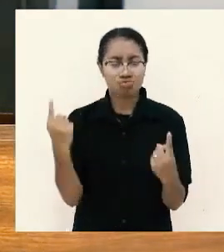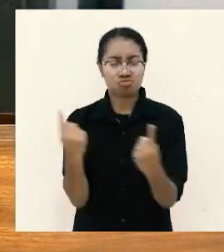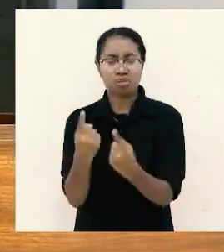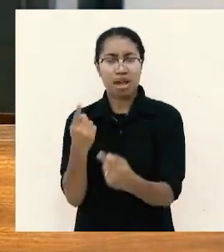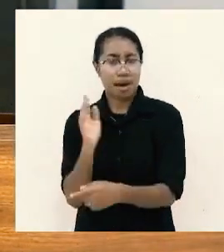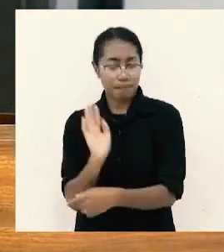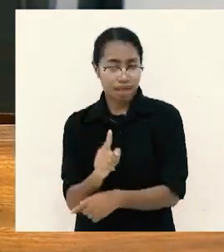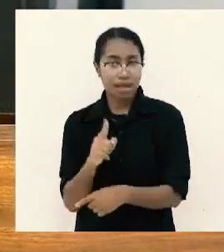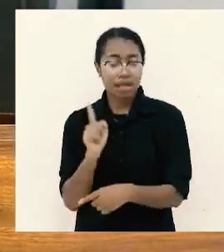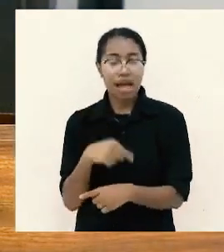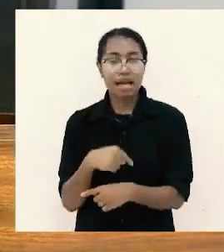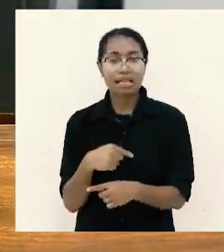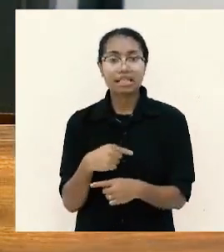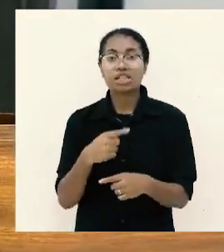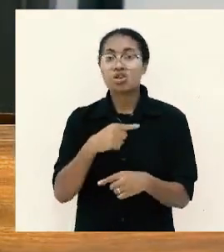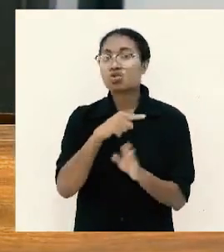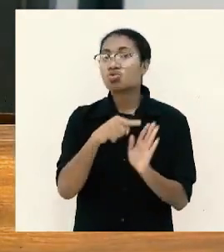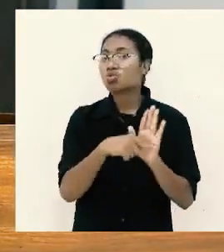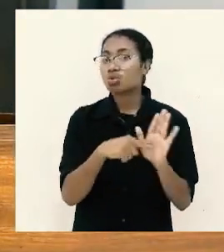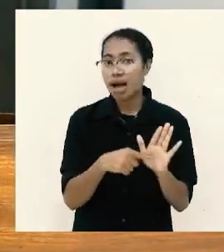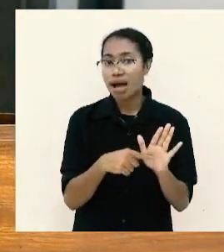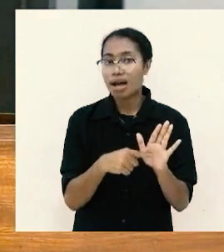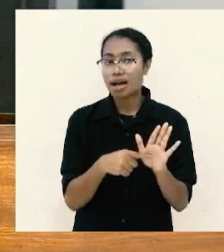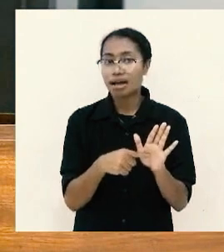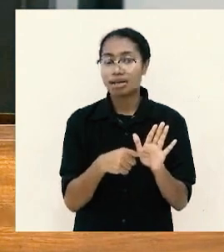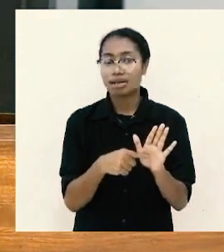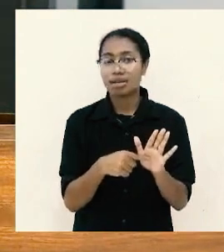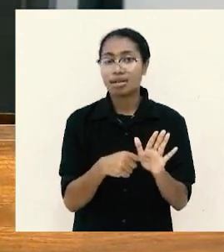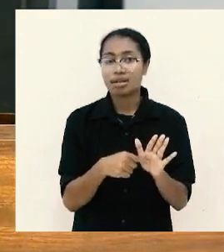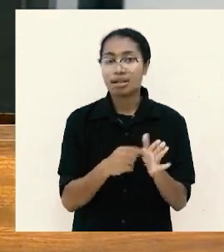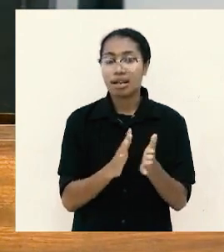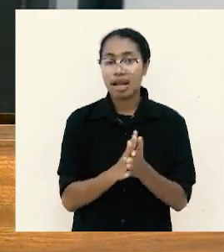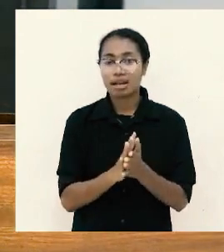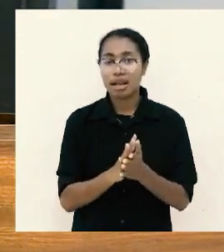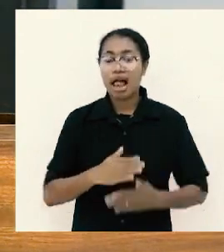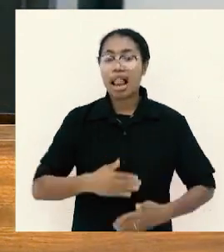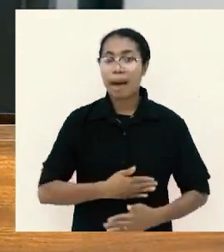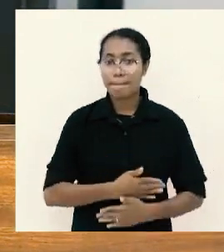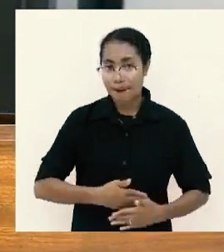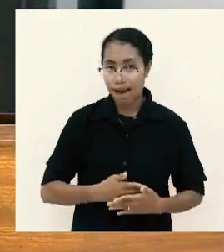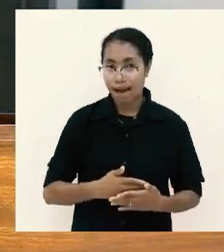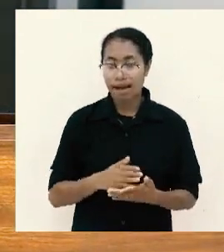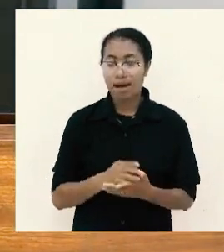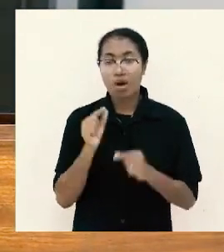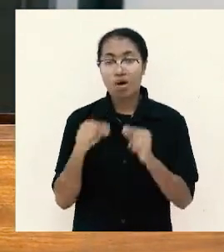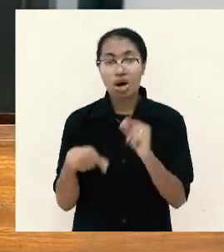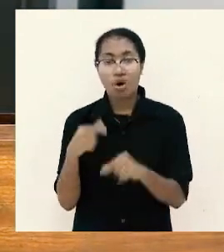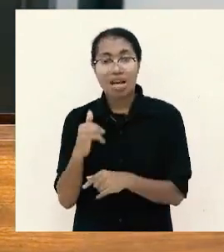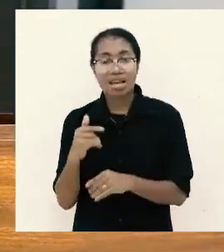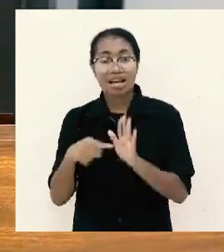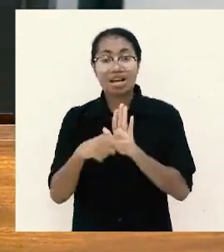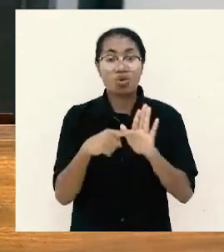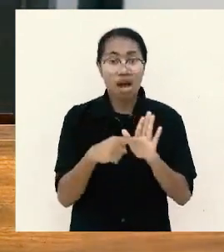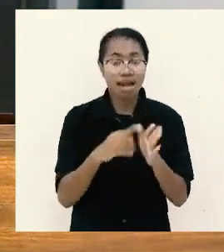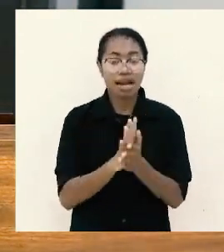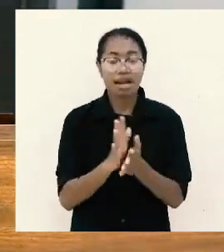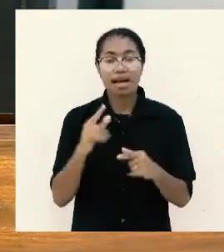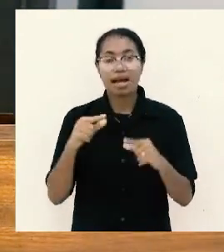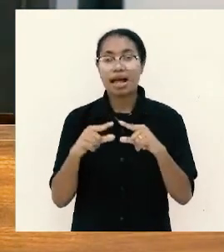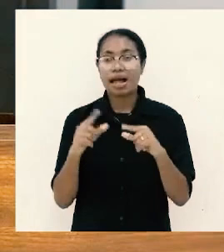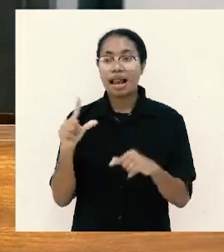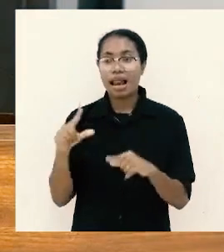daripada kurang dan lapar orang yang kekurangan dan kelaparan